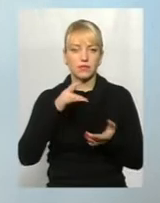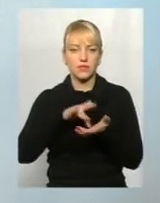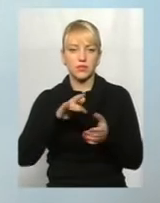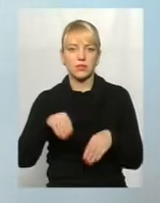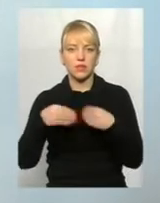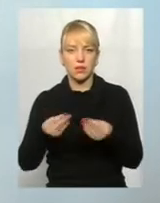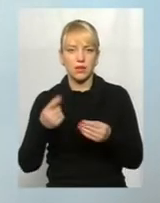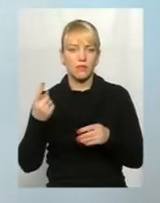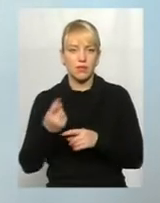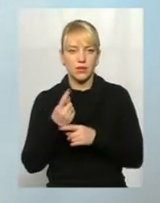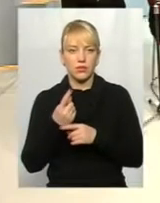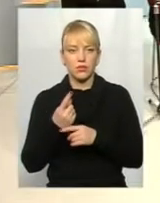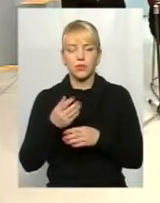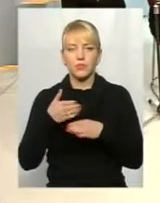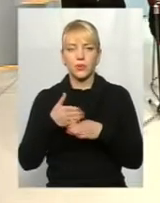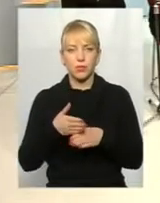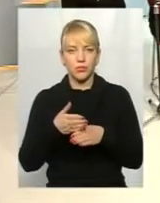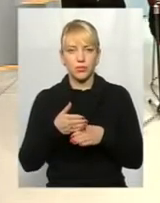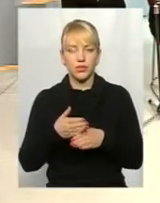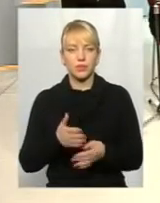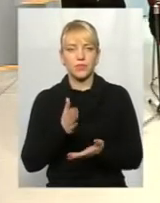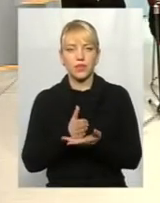первинної допомоги